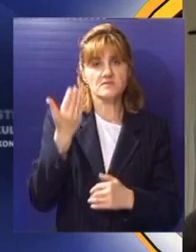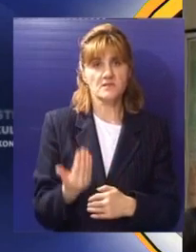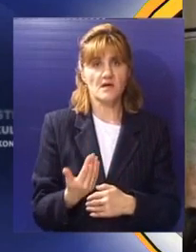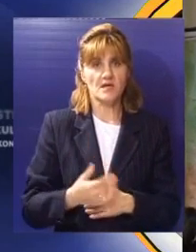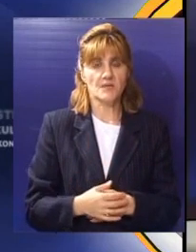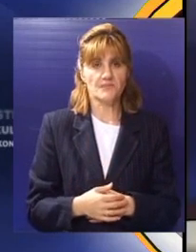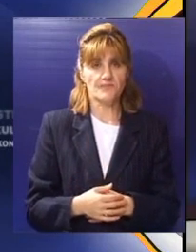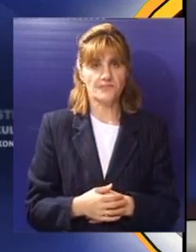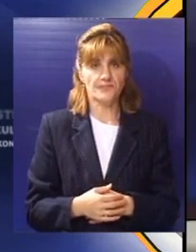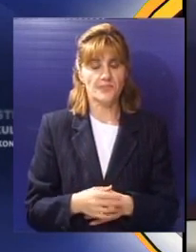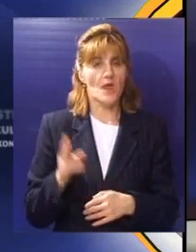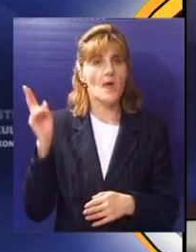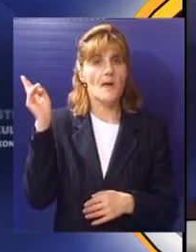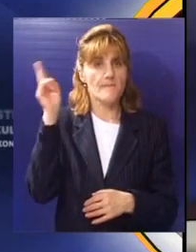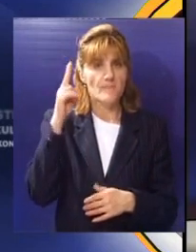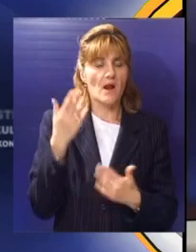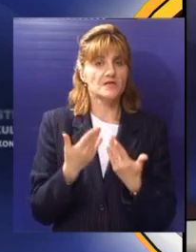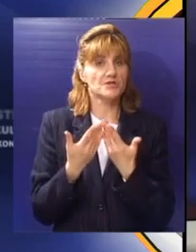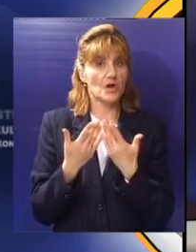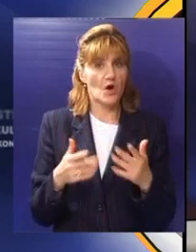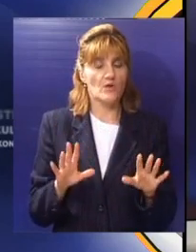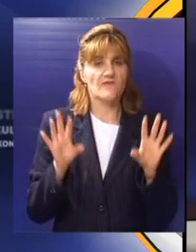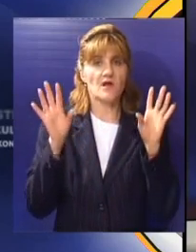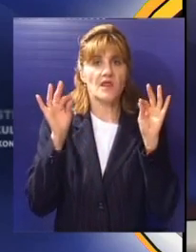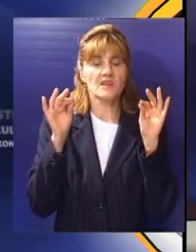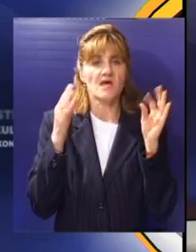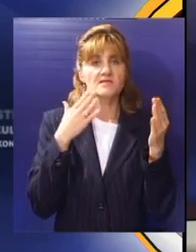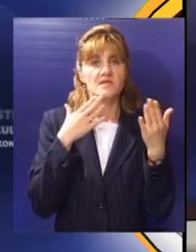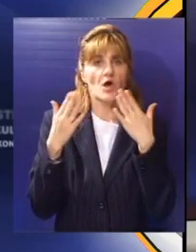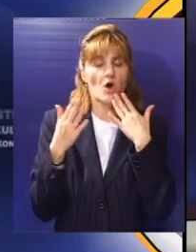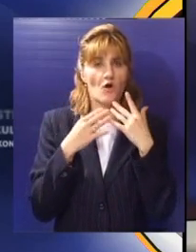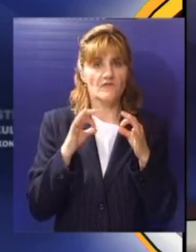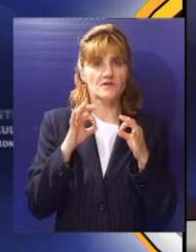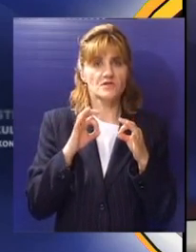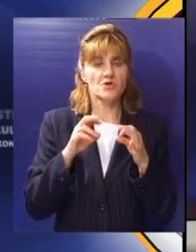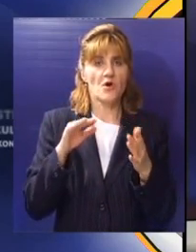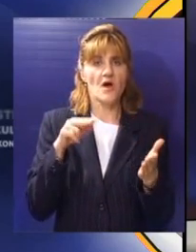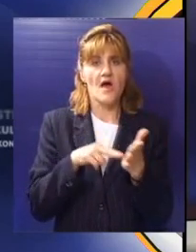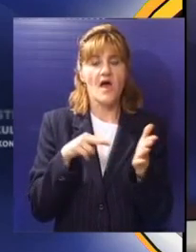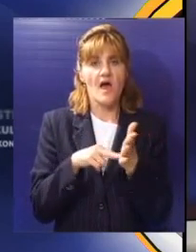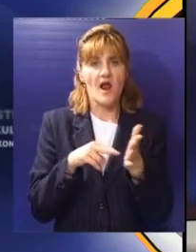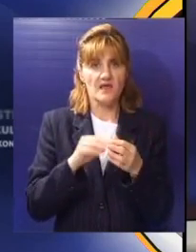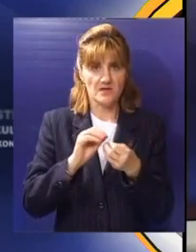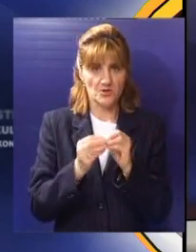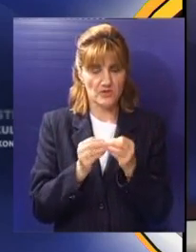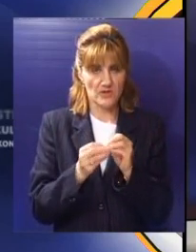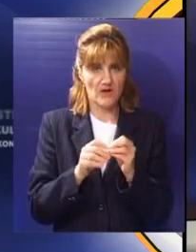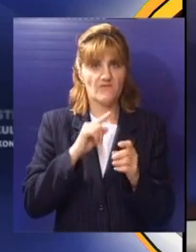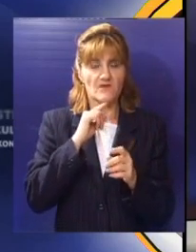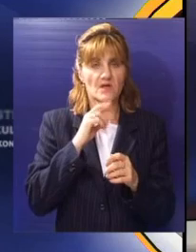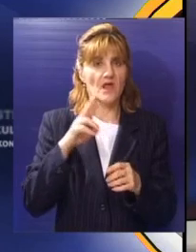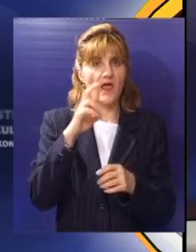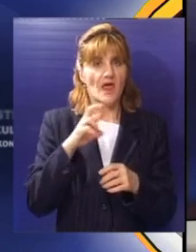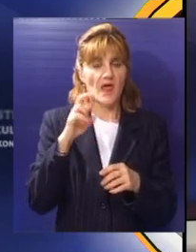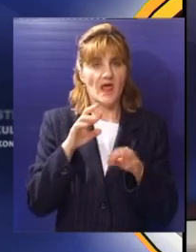Na Paliću je otvorena deseta međunarodna konferencija o elektronskoj trgovini i elektronskom poslovanju